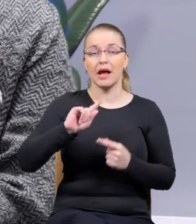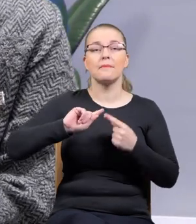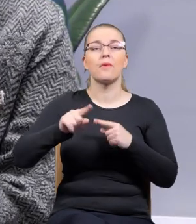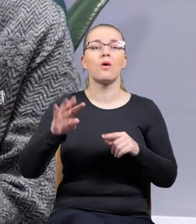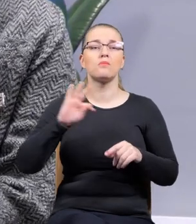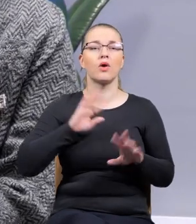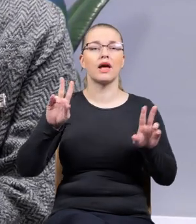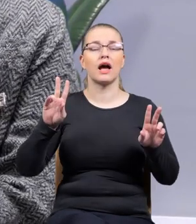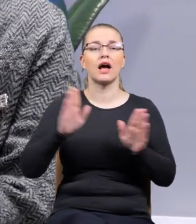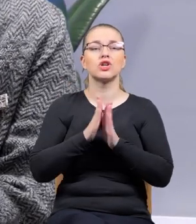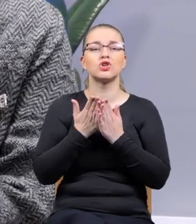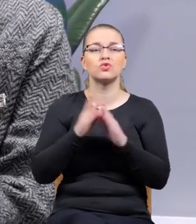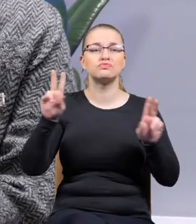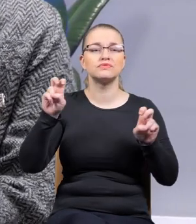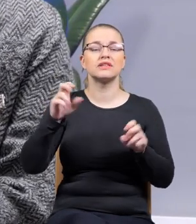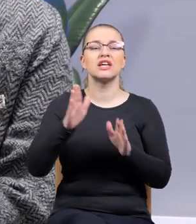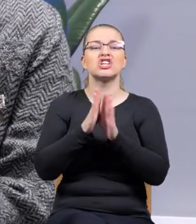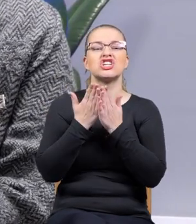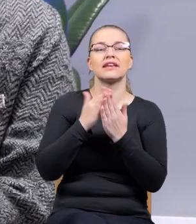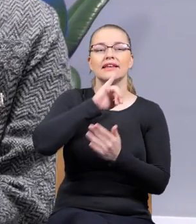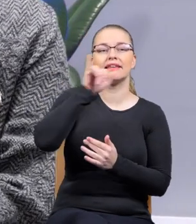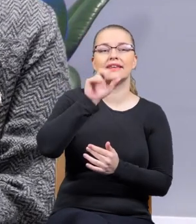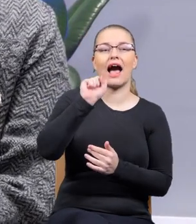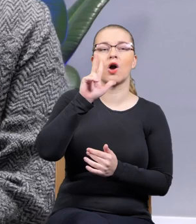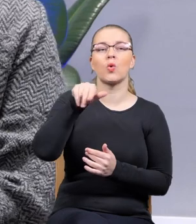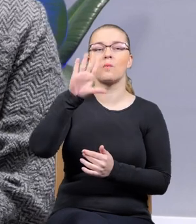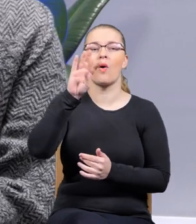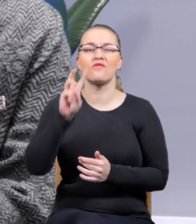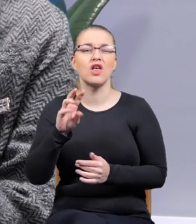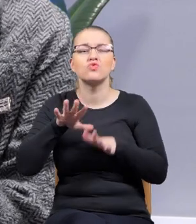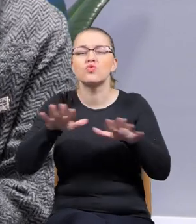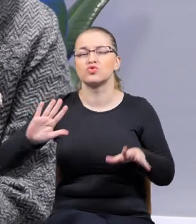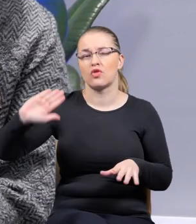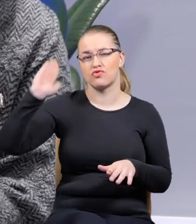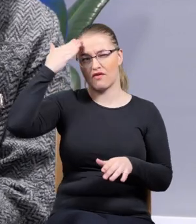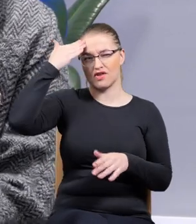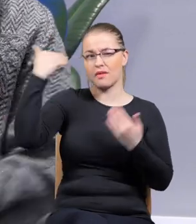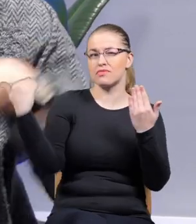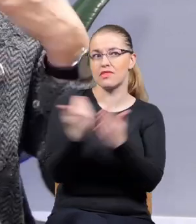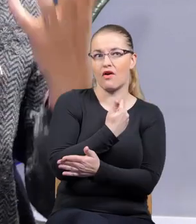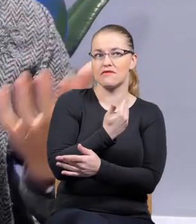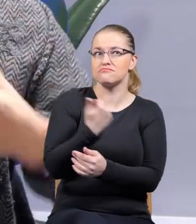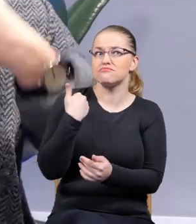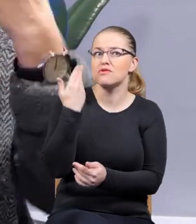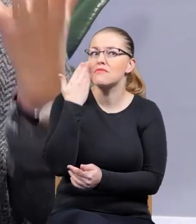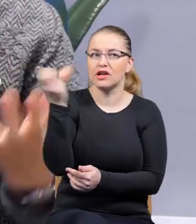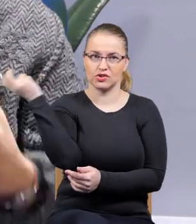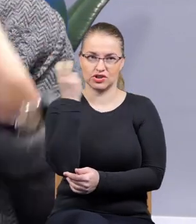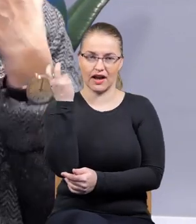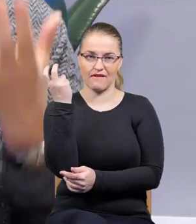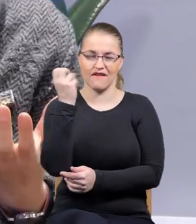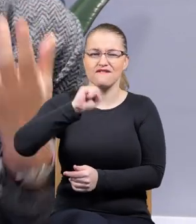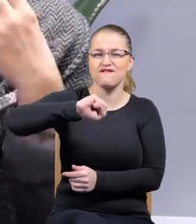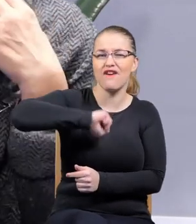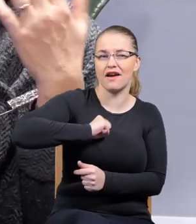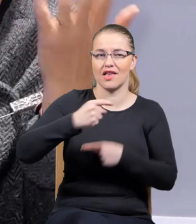dowiedziałam się jeszcze mnóstwa rzeczy i rzeczywiście żałowałam, bo niektóre były bardzo pikantne albo takie fajne